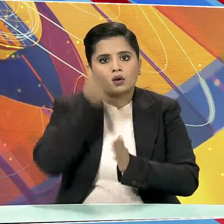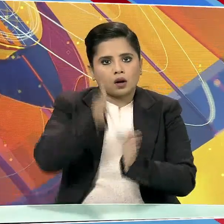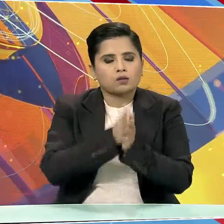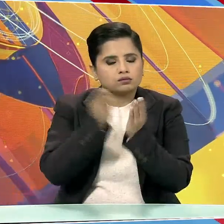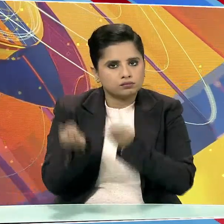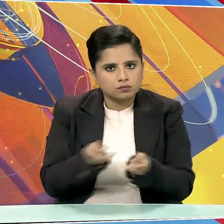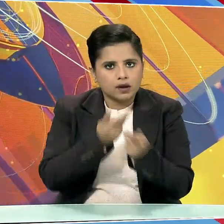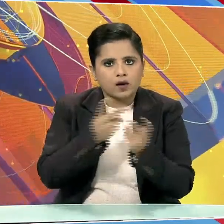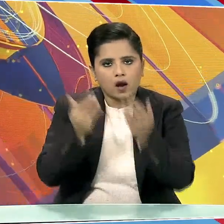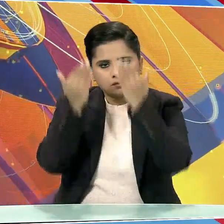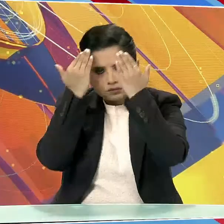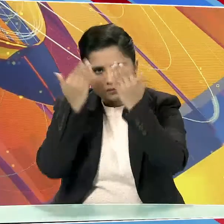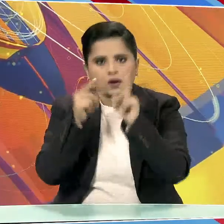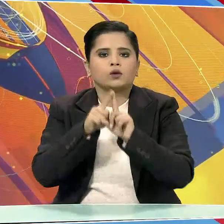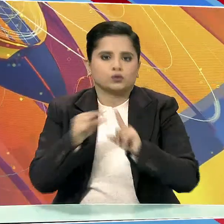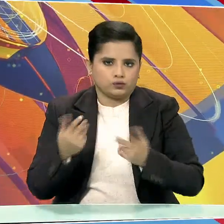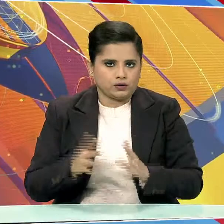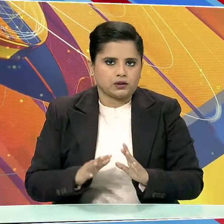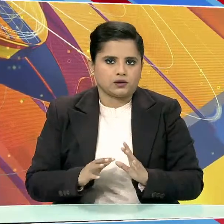आशिरवात लिया